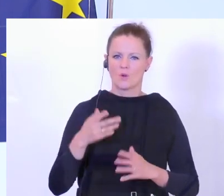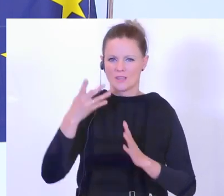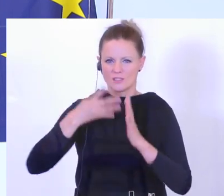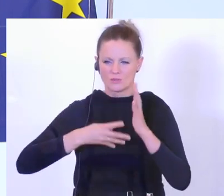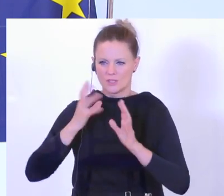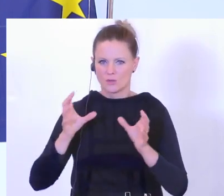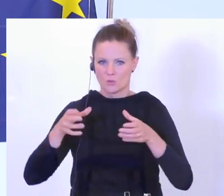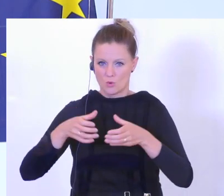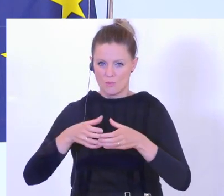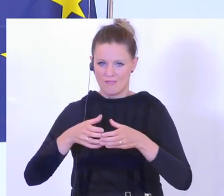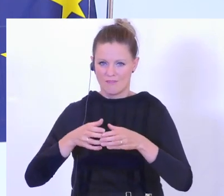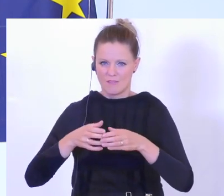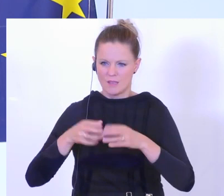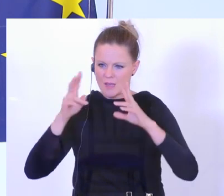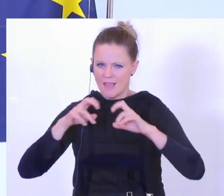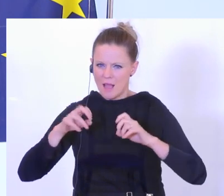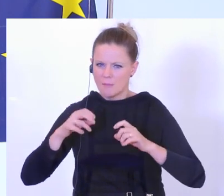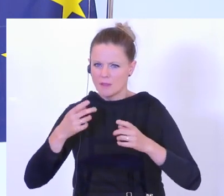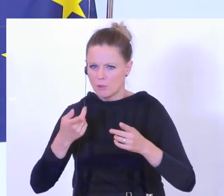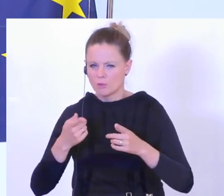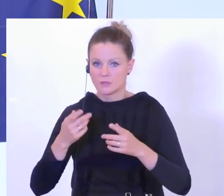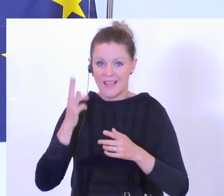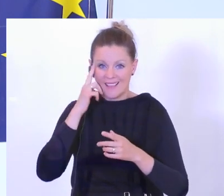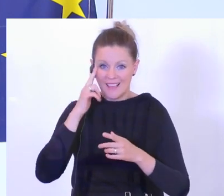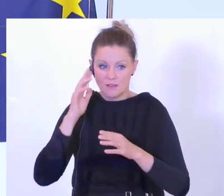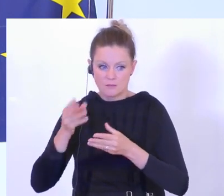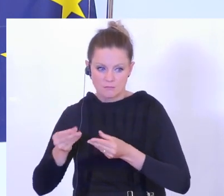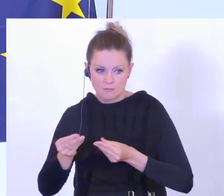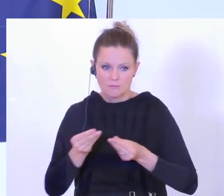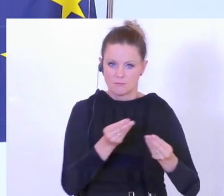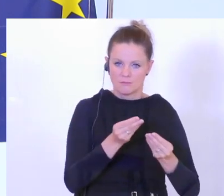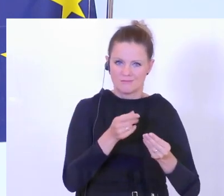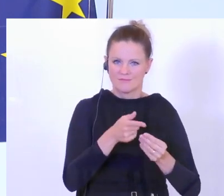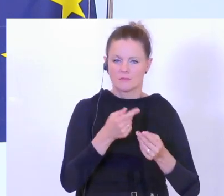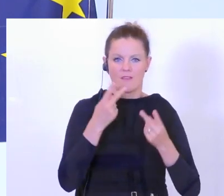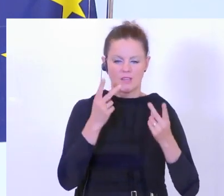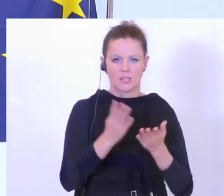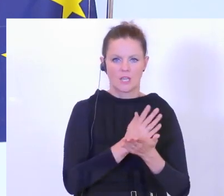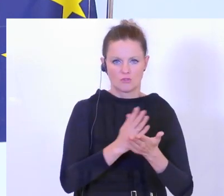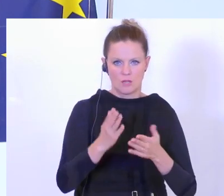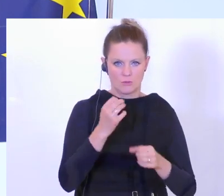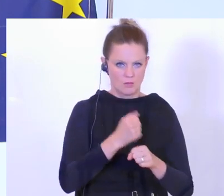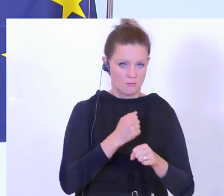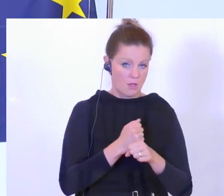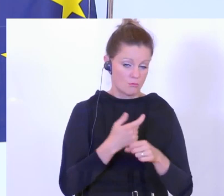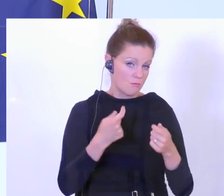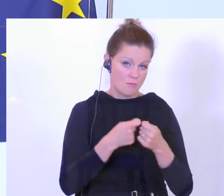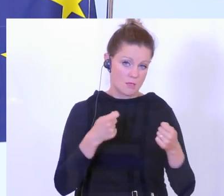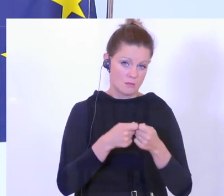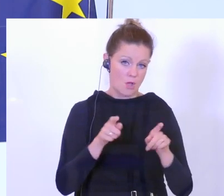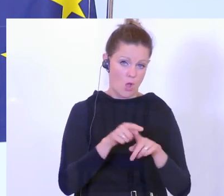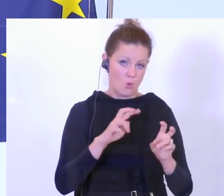Ermittlungserkenntnissen diese Taskforce auch unterstützt hat, hat doch zu wesentlichen Entscheidungen geführt und zu wesentlichen Maßnahmen